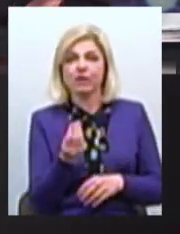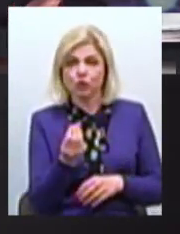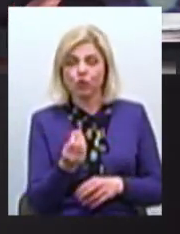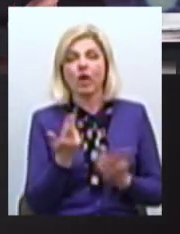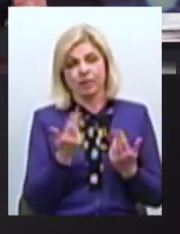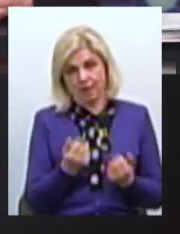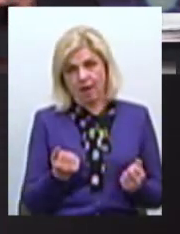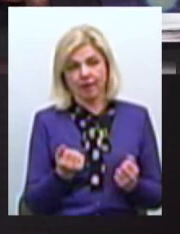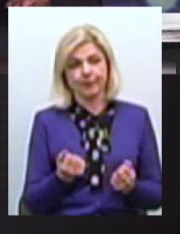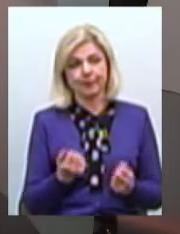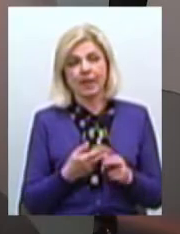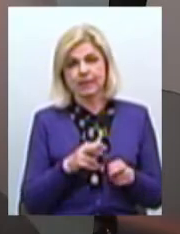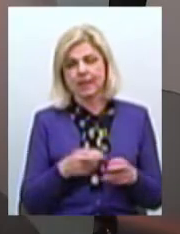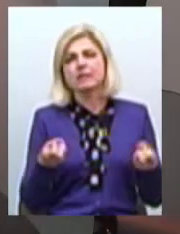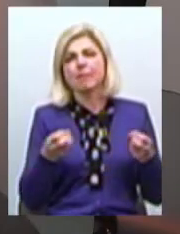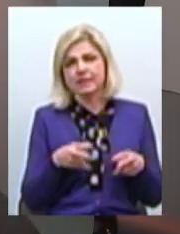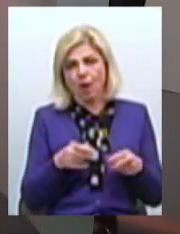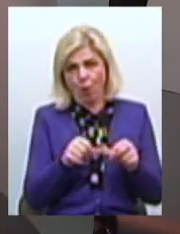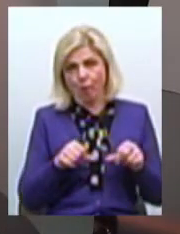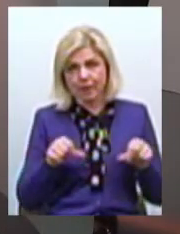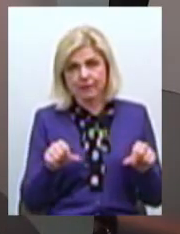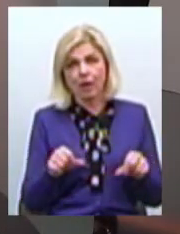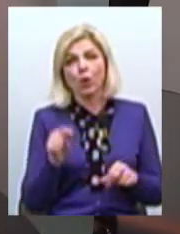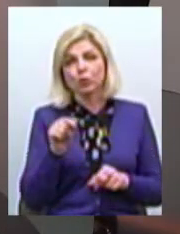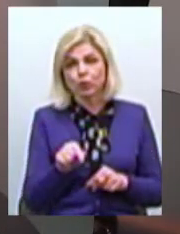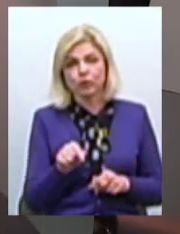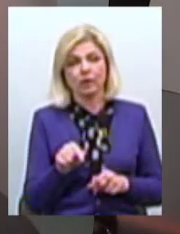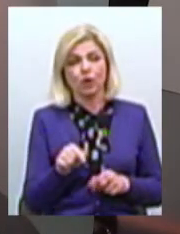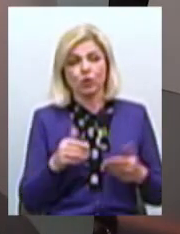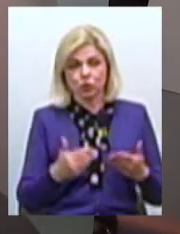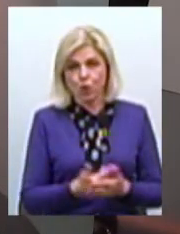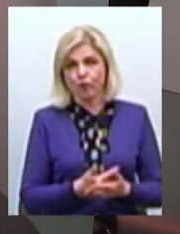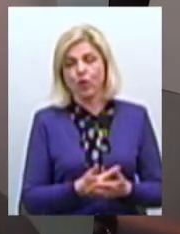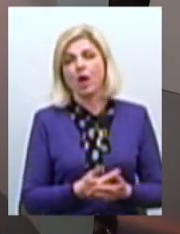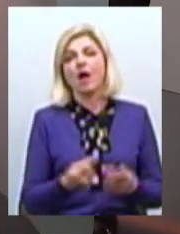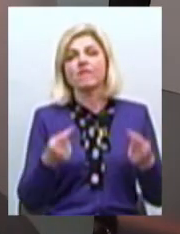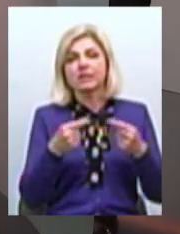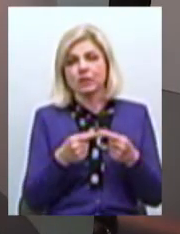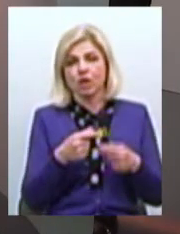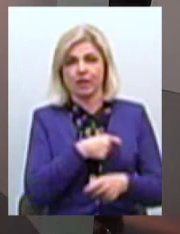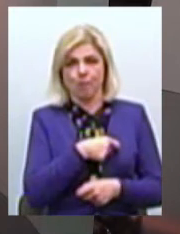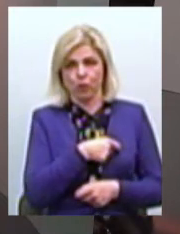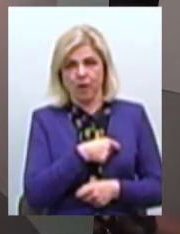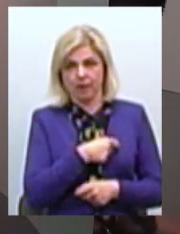Це профільна комісія Тому тут знову ж таки визначаються депутати